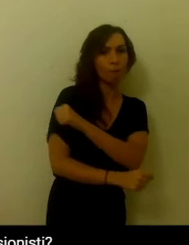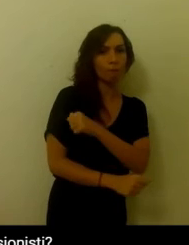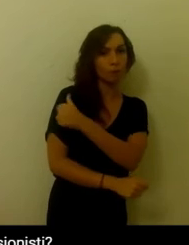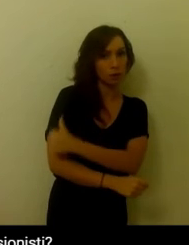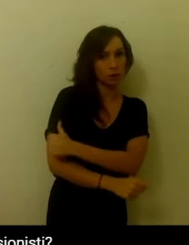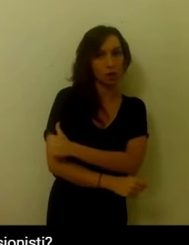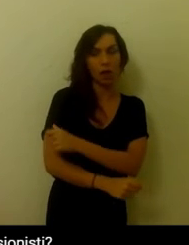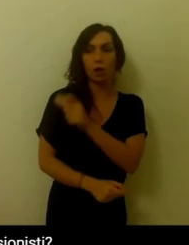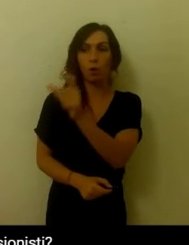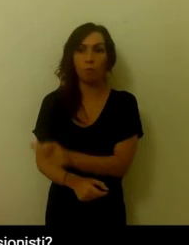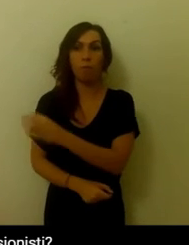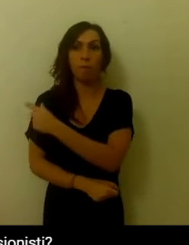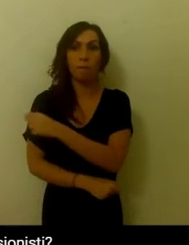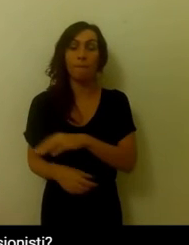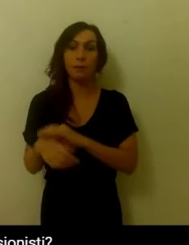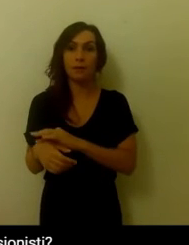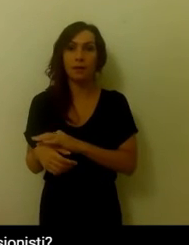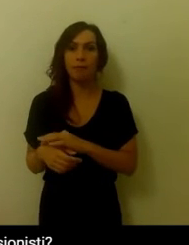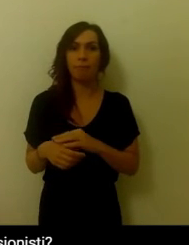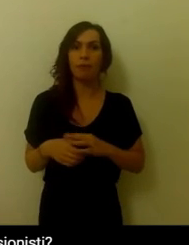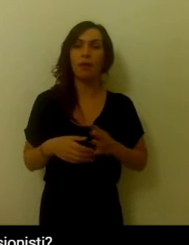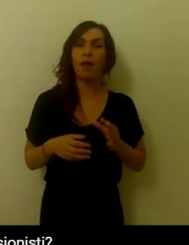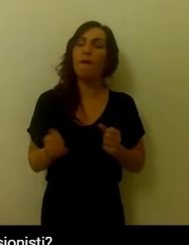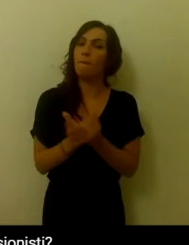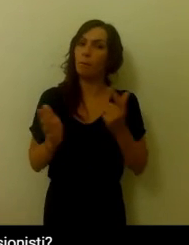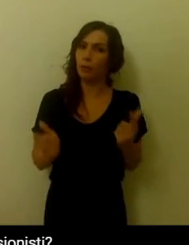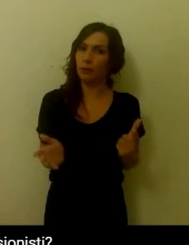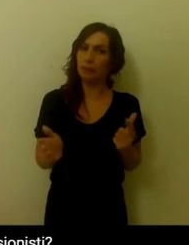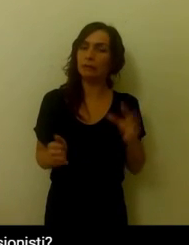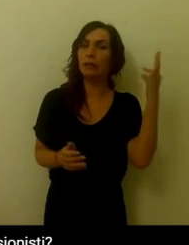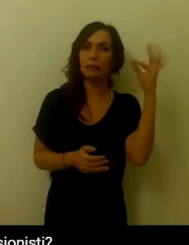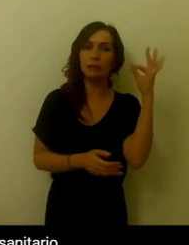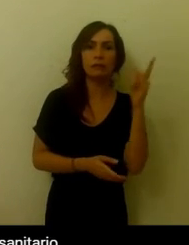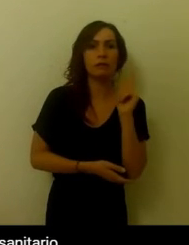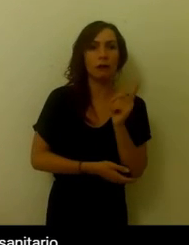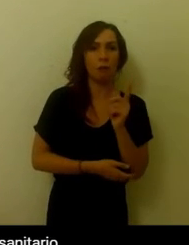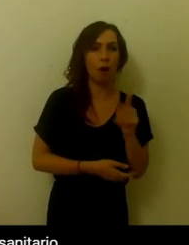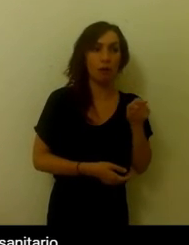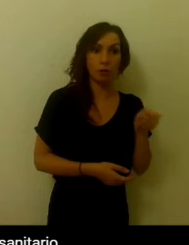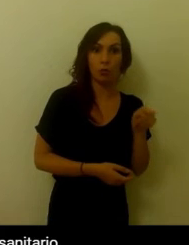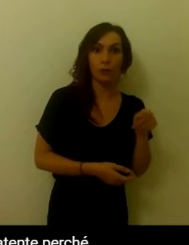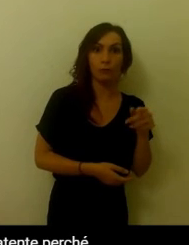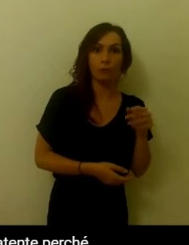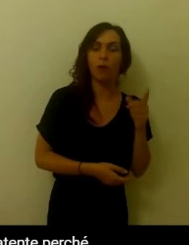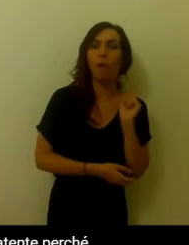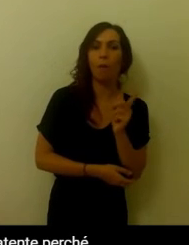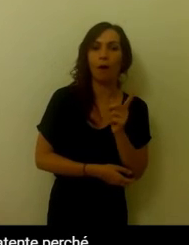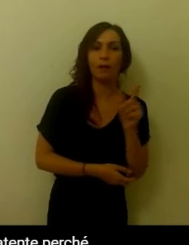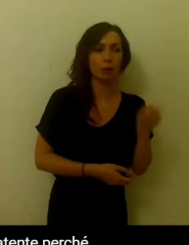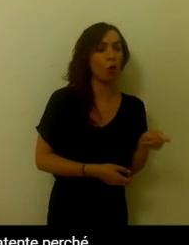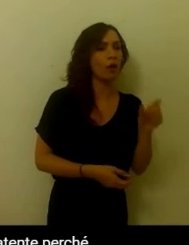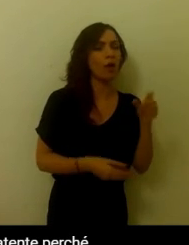differenza. Quali sono le caratteristiche del professionista? Innanzitutto deve essere professionista-sanitario,